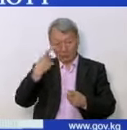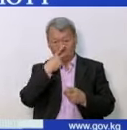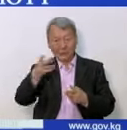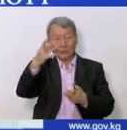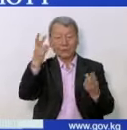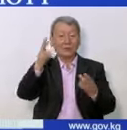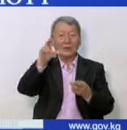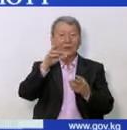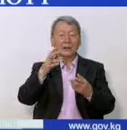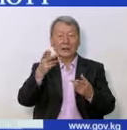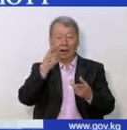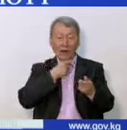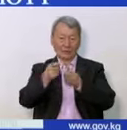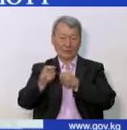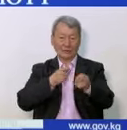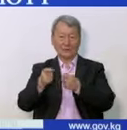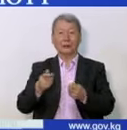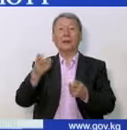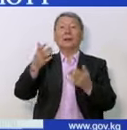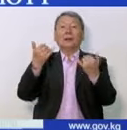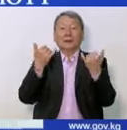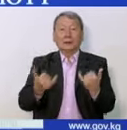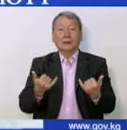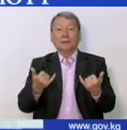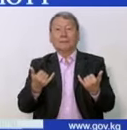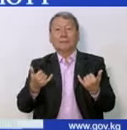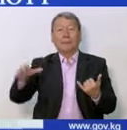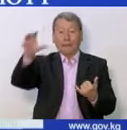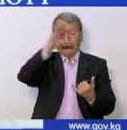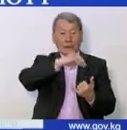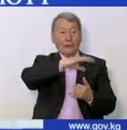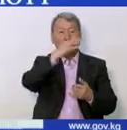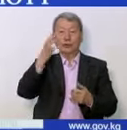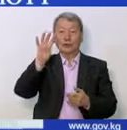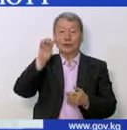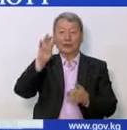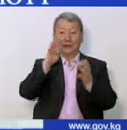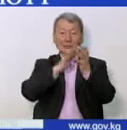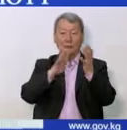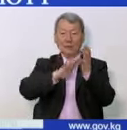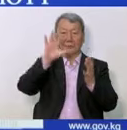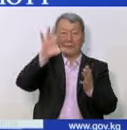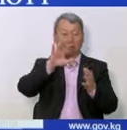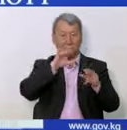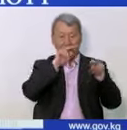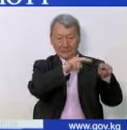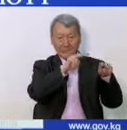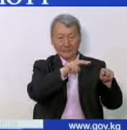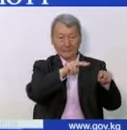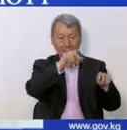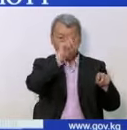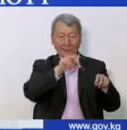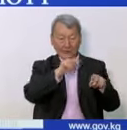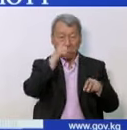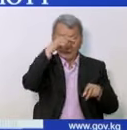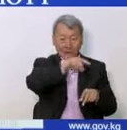отношении. На сегодня в стационарах у нас находится 495 пациентов, из